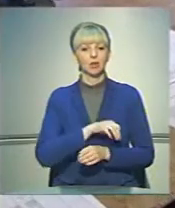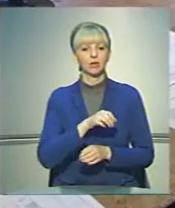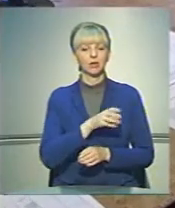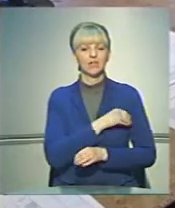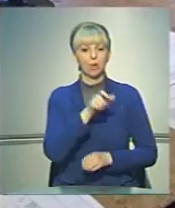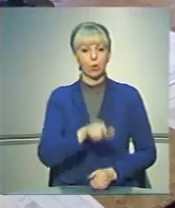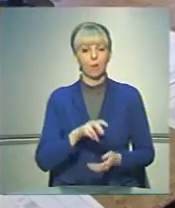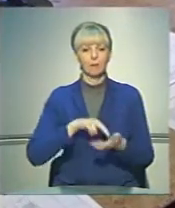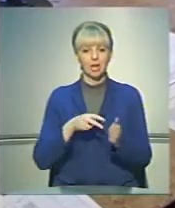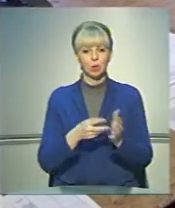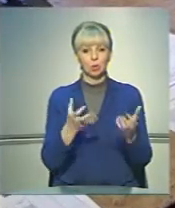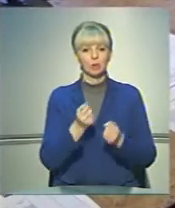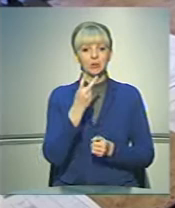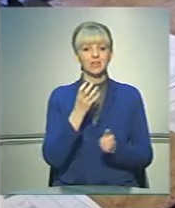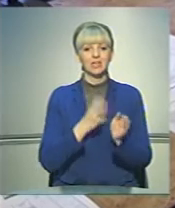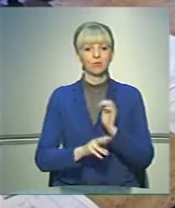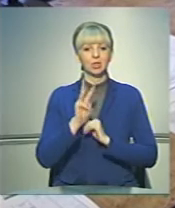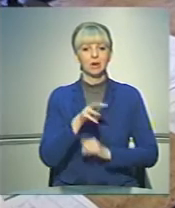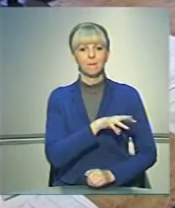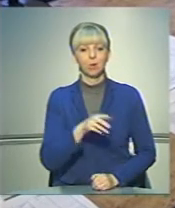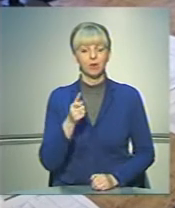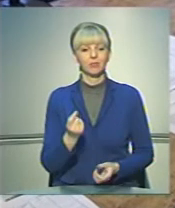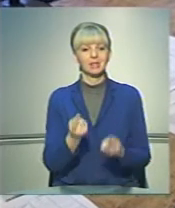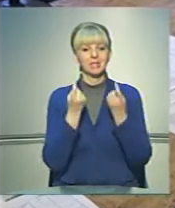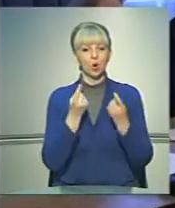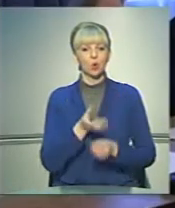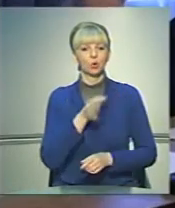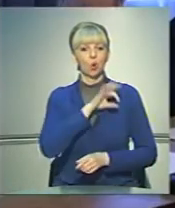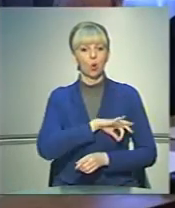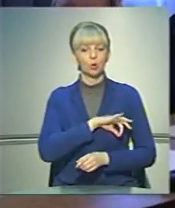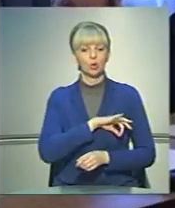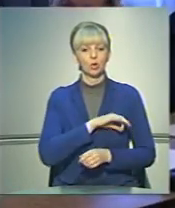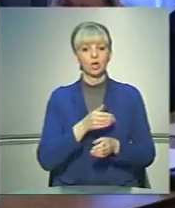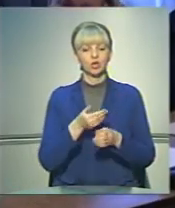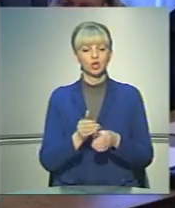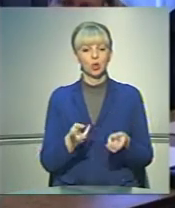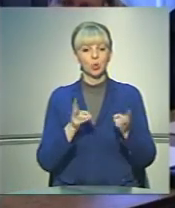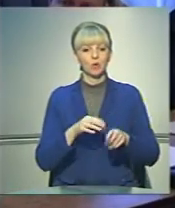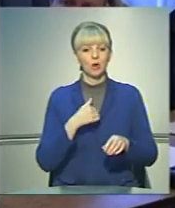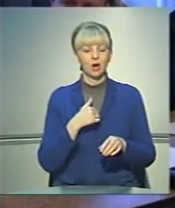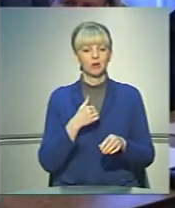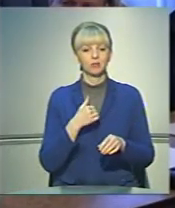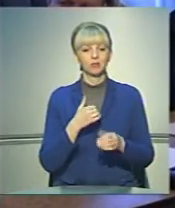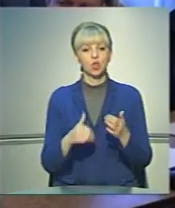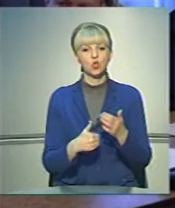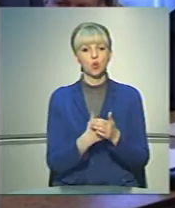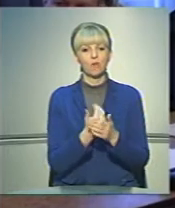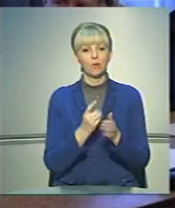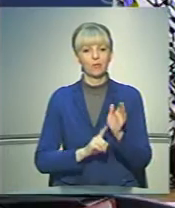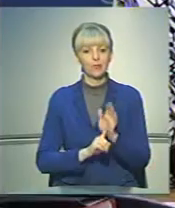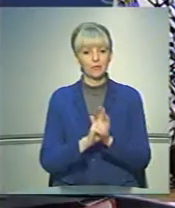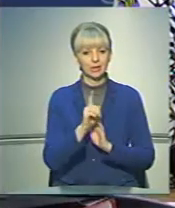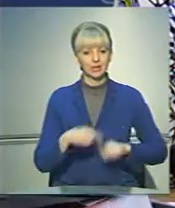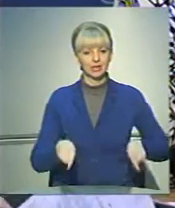отримати 293 мільйони. Значною доходною частиною залишається в нас новий введений такий